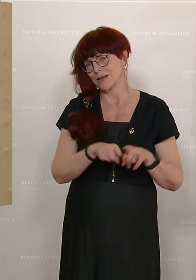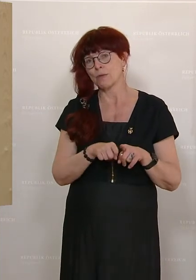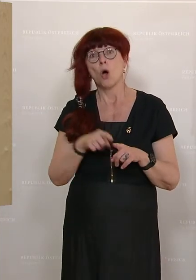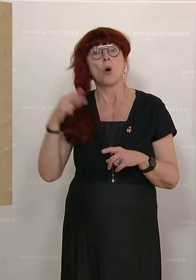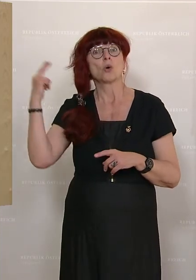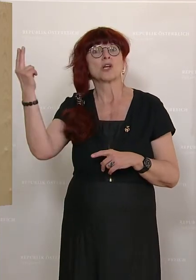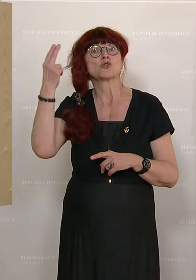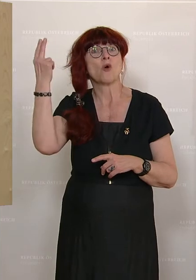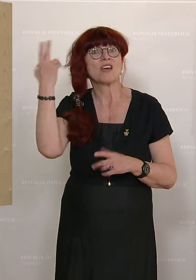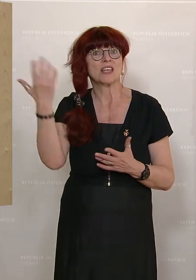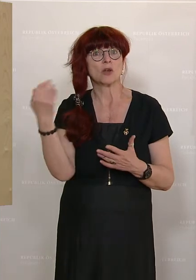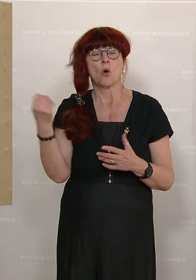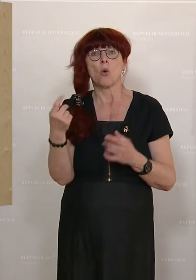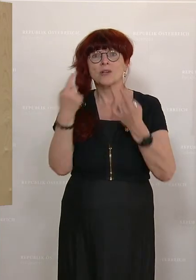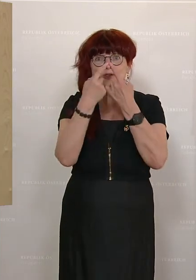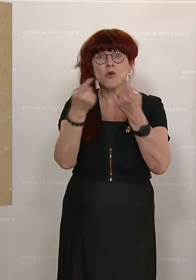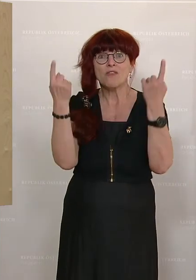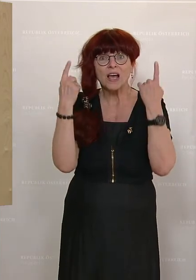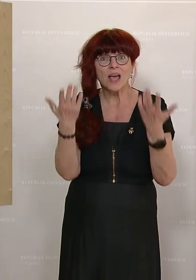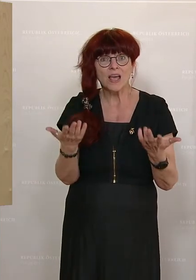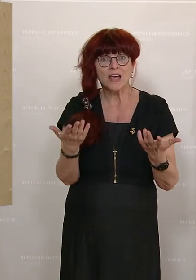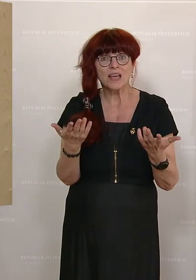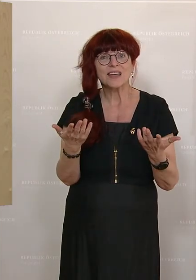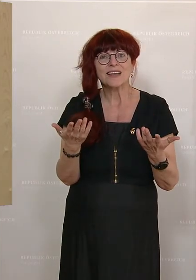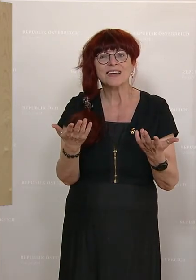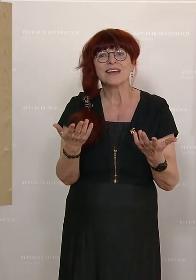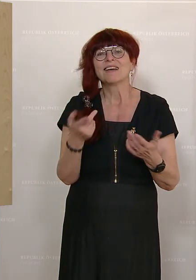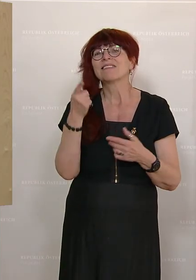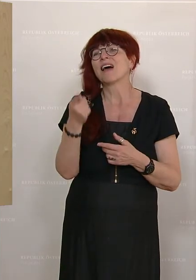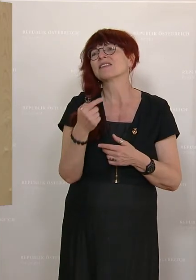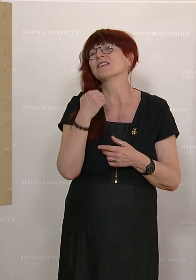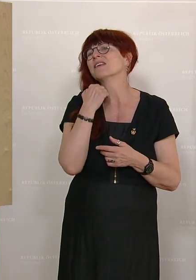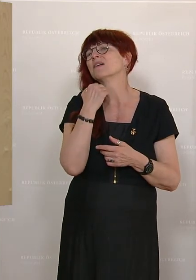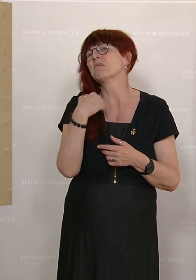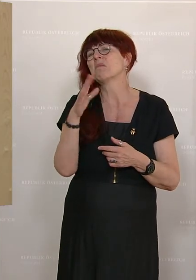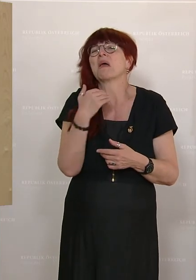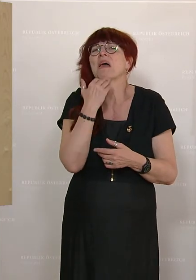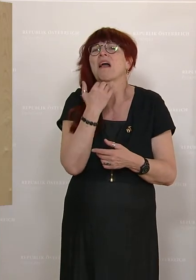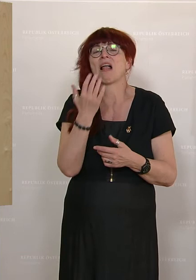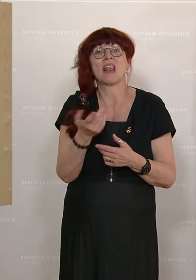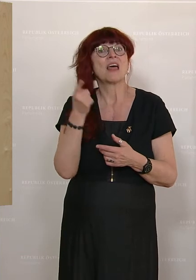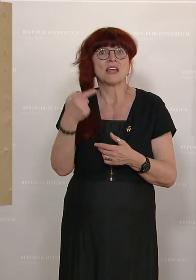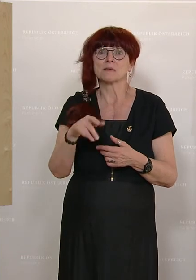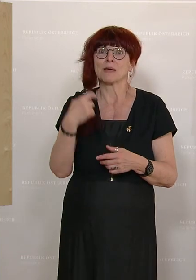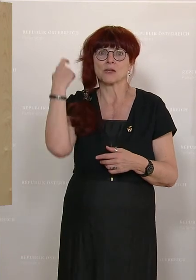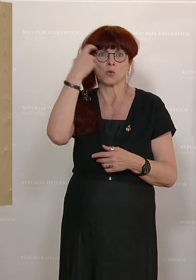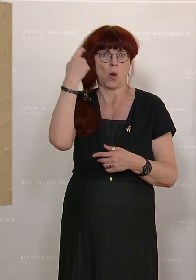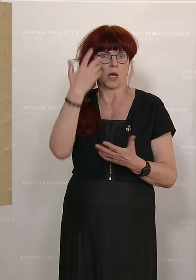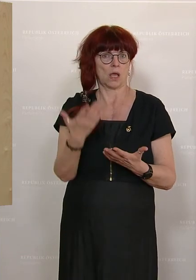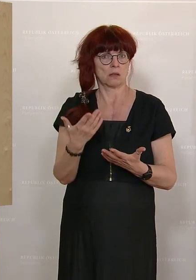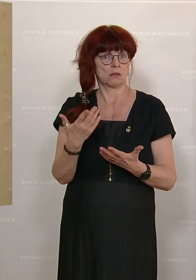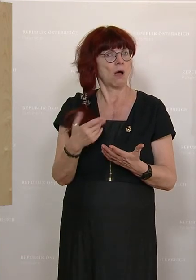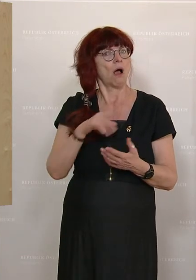Slowenien oder in die Slowakei. Tatsache ist, diese Beliebigkeit, die macht mir mehr Sorgen als alle Konflikte,